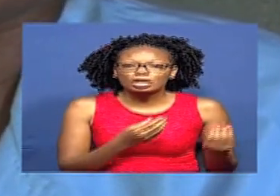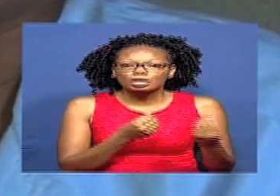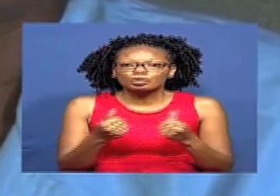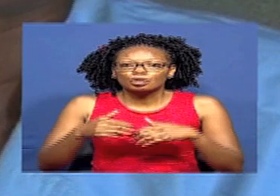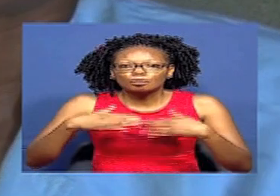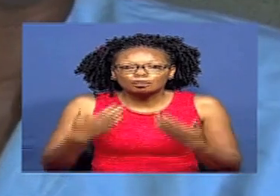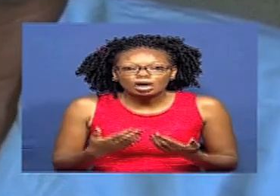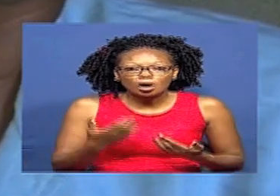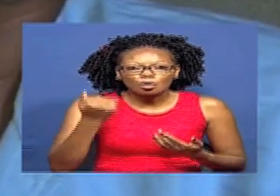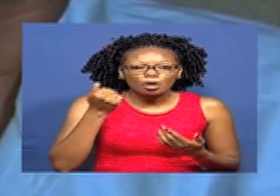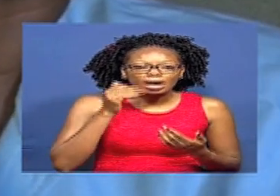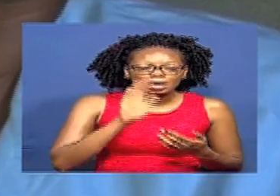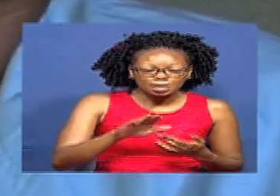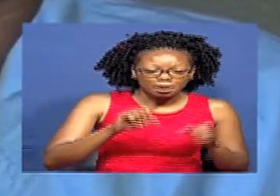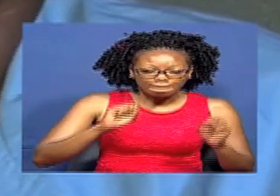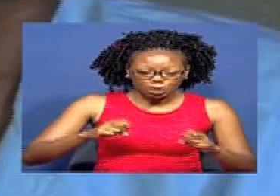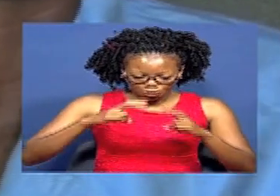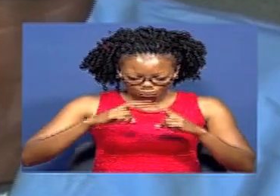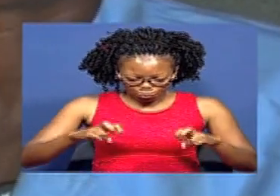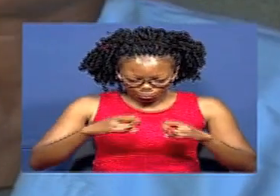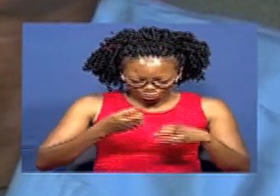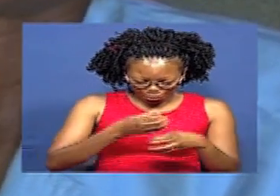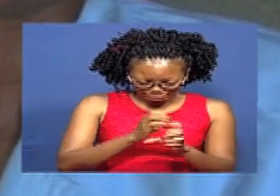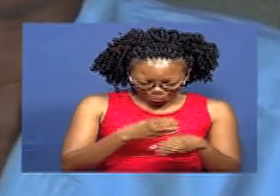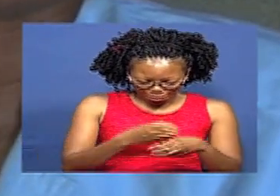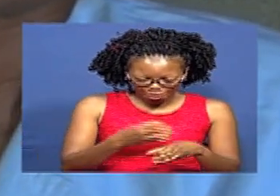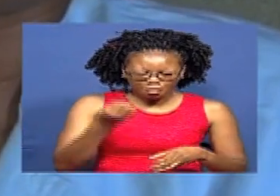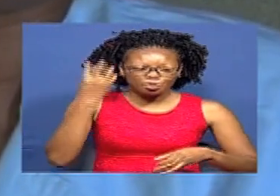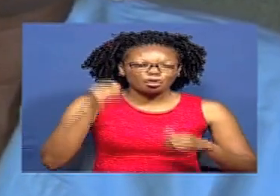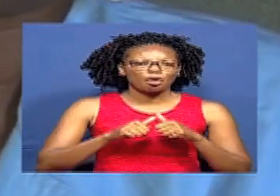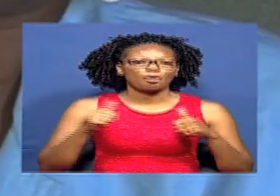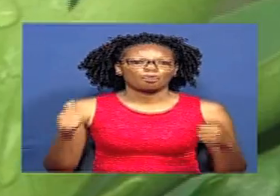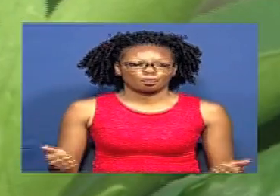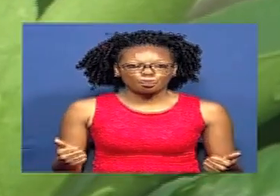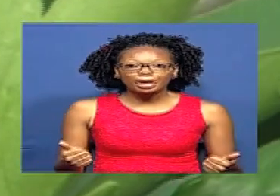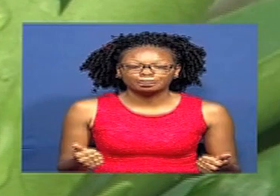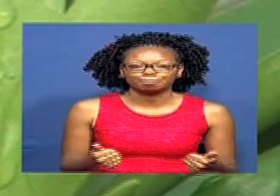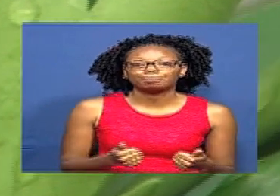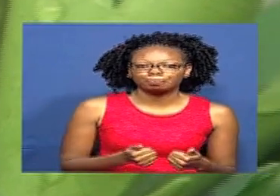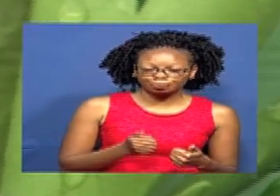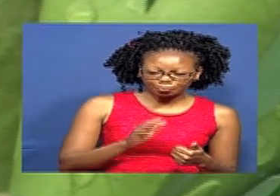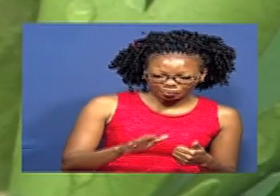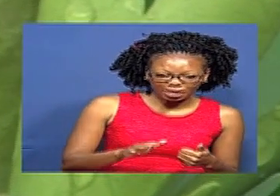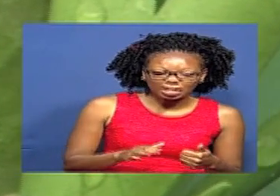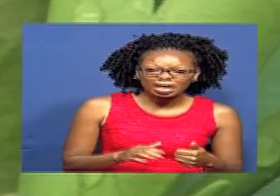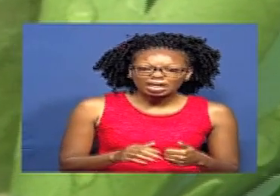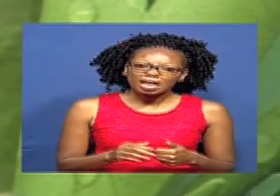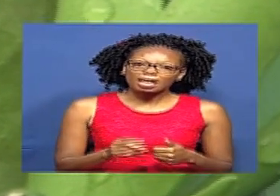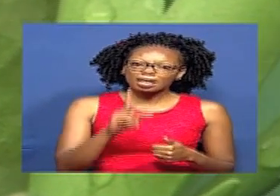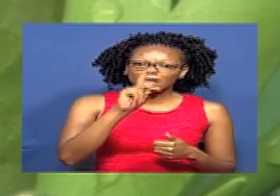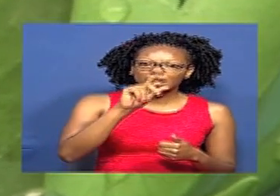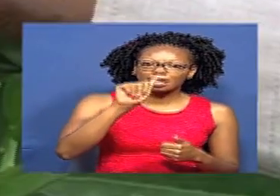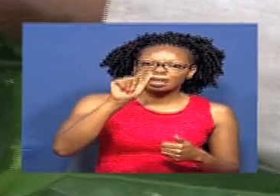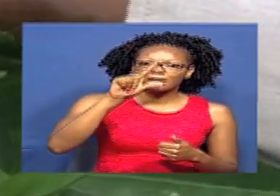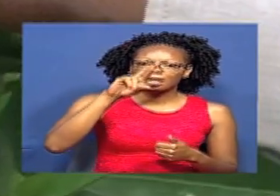Kwa sababu Hau ndiyo wanaweza kufanya utafiti Wakutosha Kwa shamba zetu Shirika la utafiti Likijiza